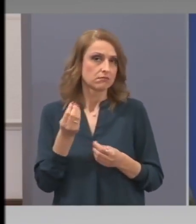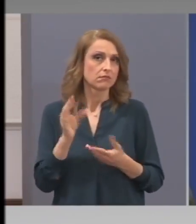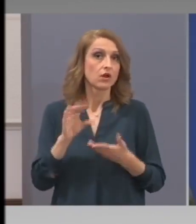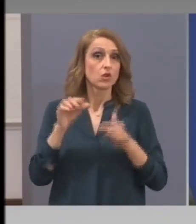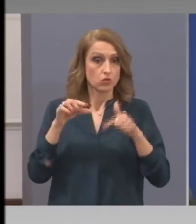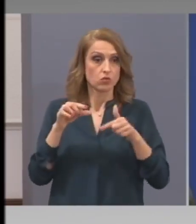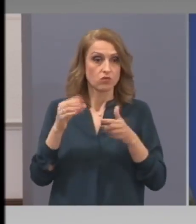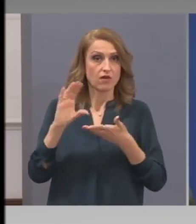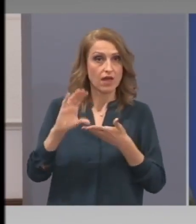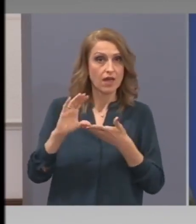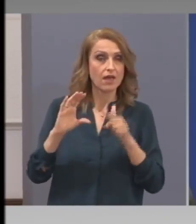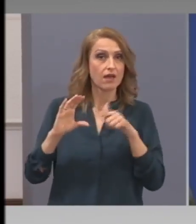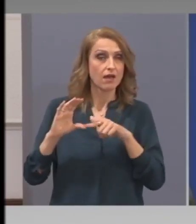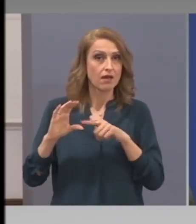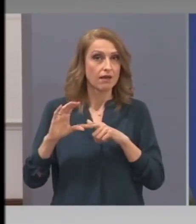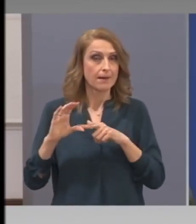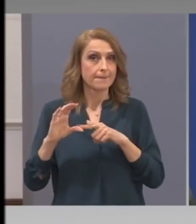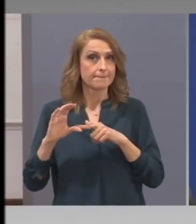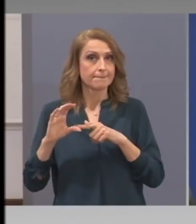който, разбира се,